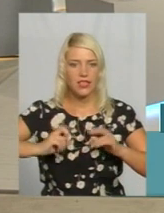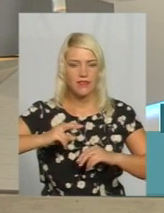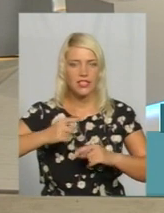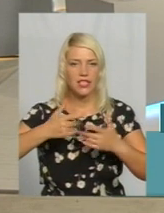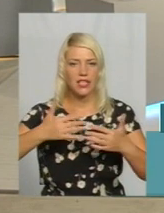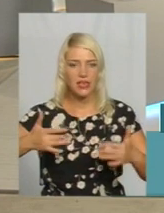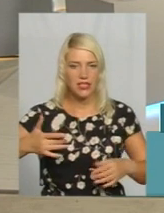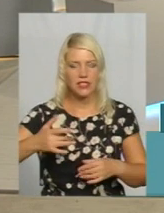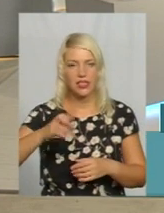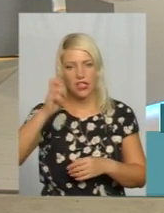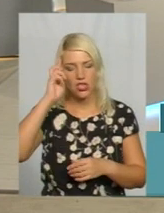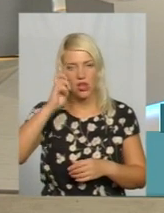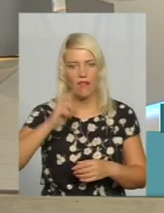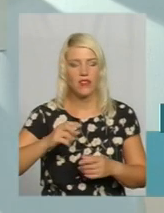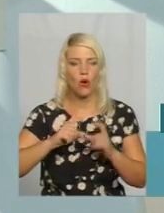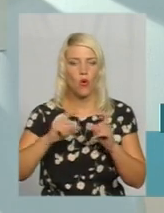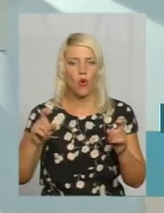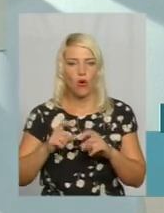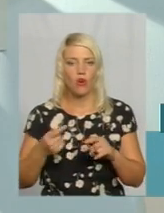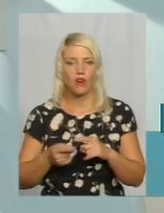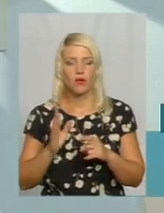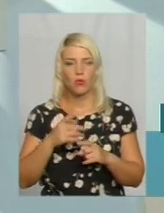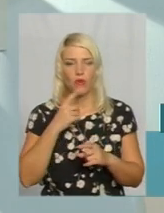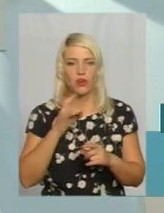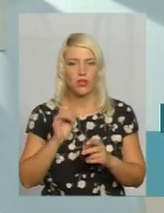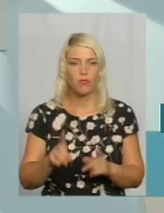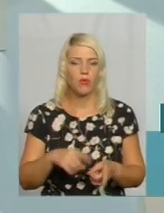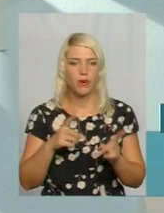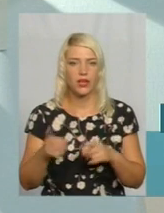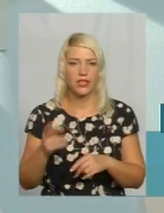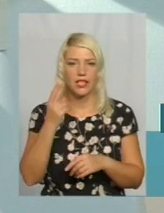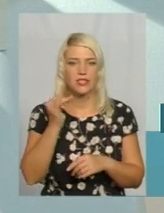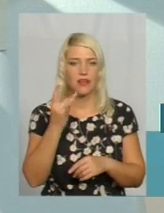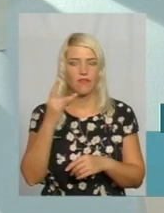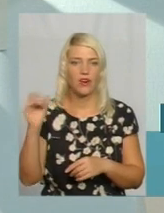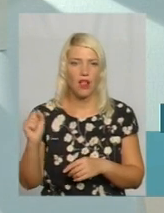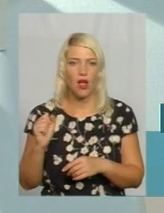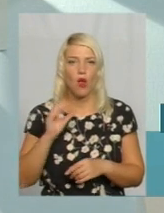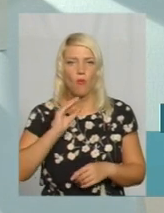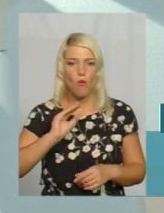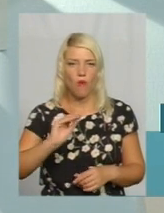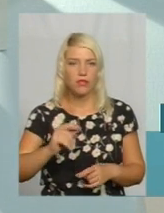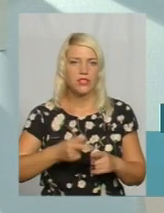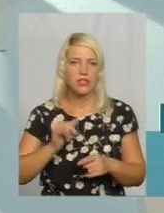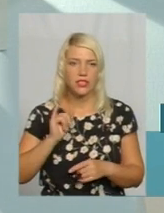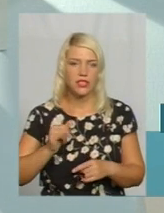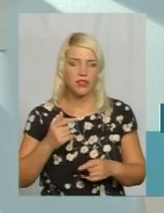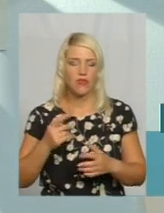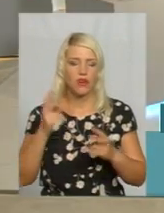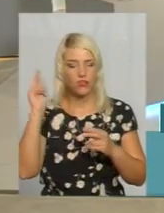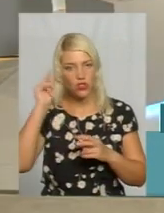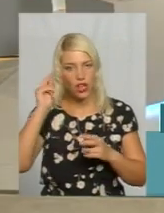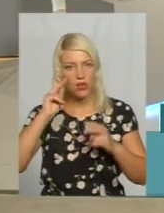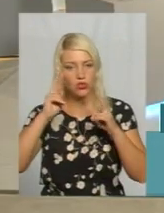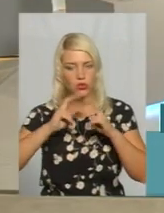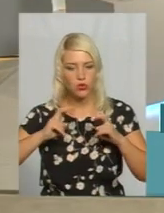за перехід на цифрове мовлення. І вони вже розглядають, вивчають, якби збирають оці проблемні питання,